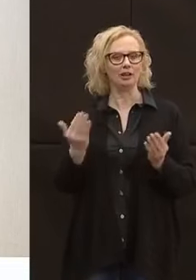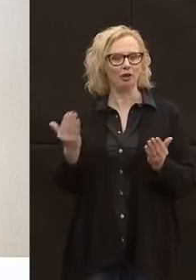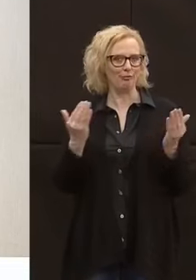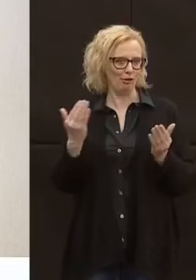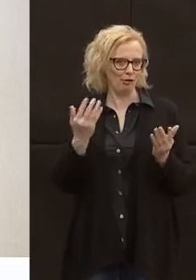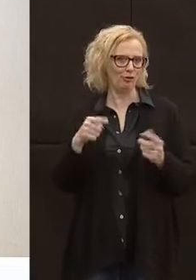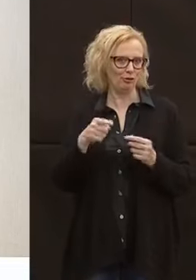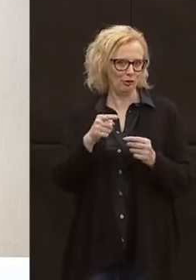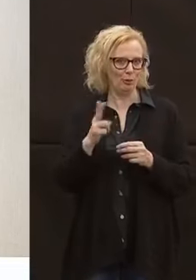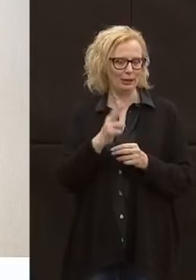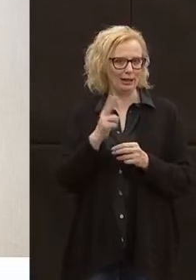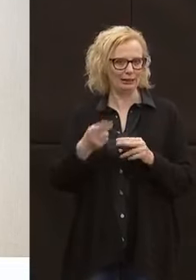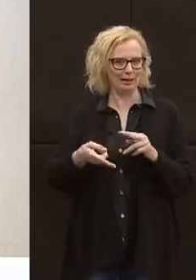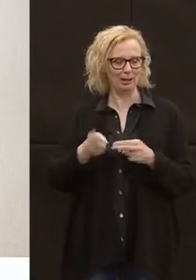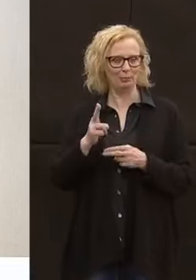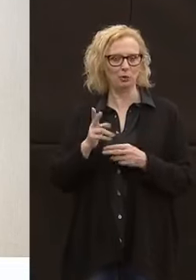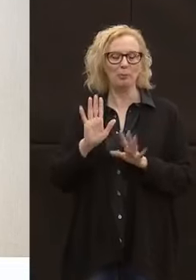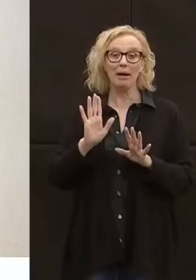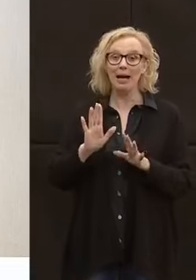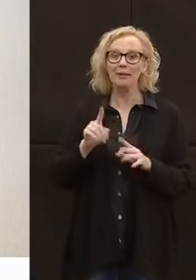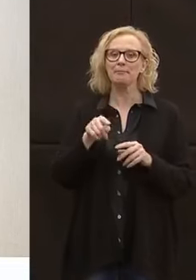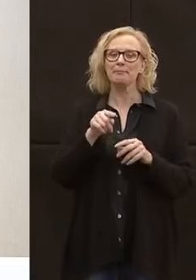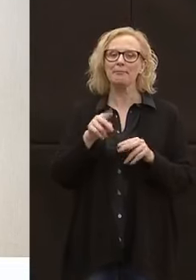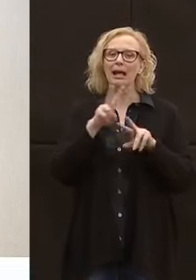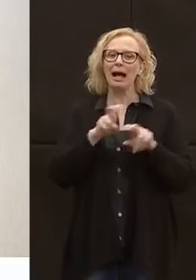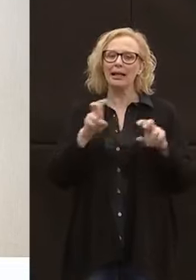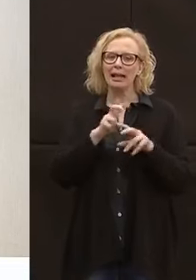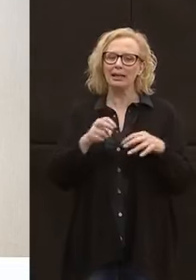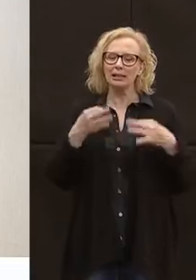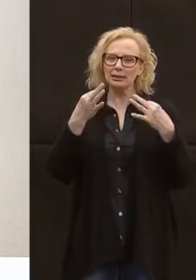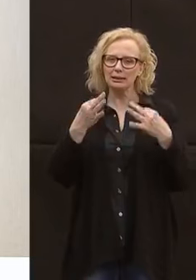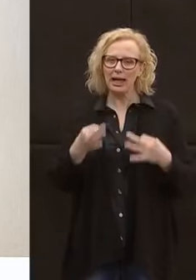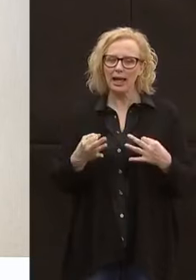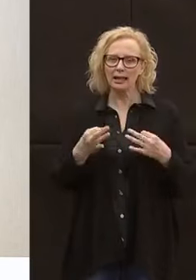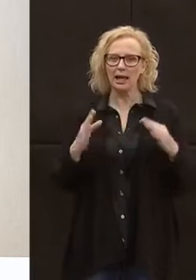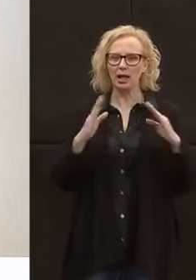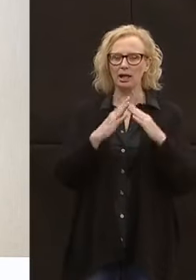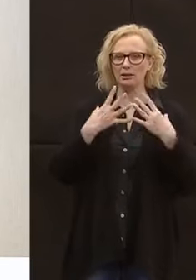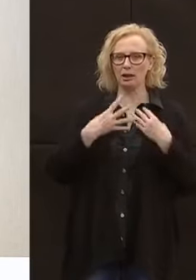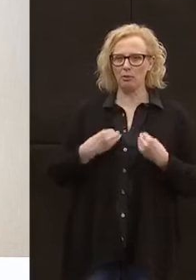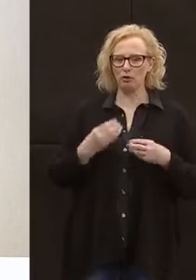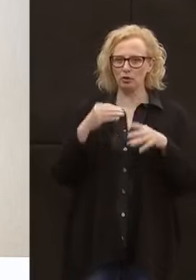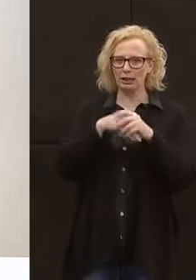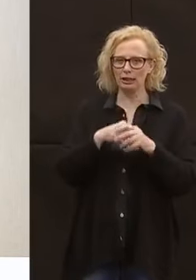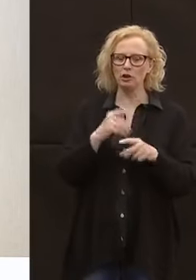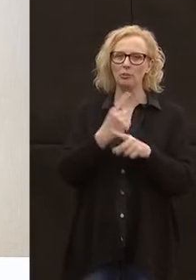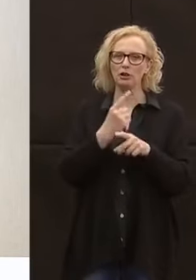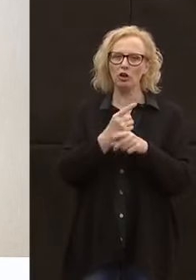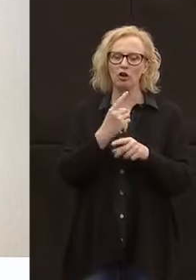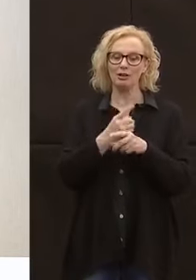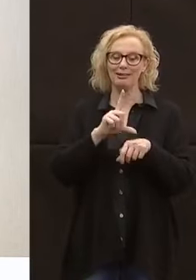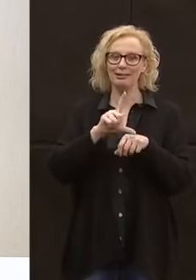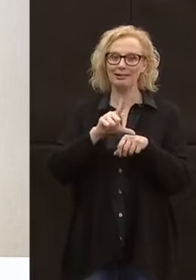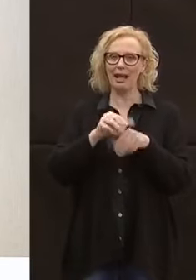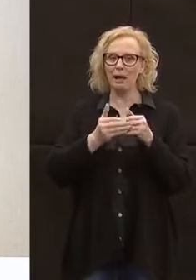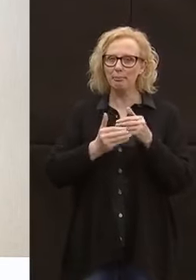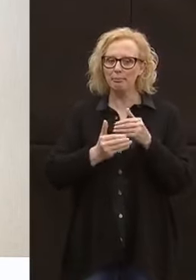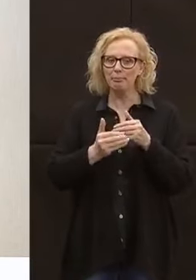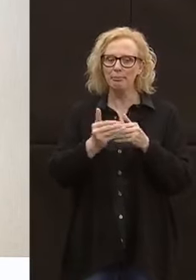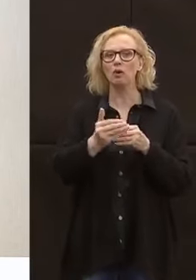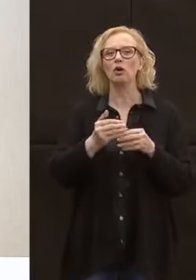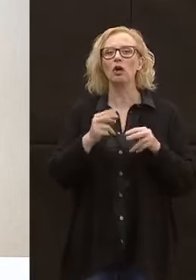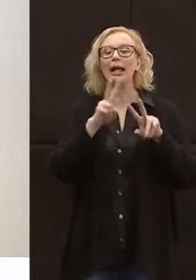'analisi seria della mortalità nel mondo dell'RSA bisogna attendere del tempo, dell'indagine, dei chiarimenti e anche